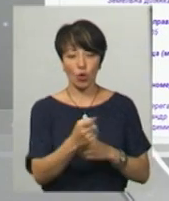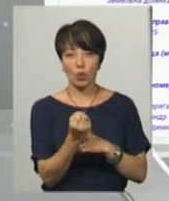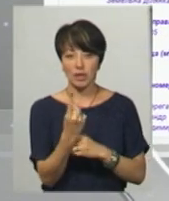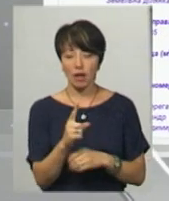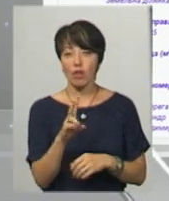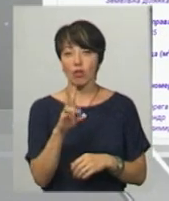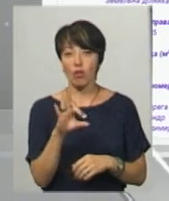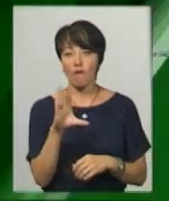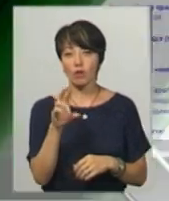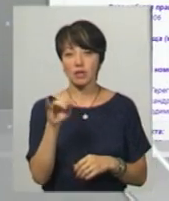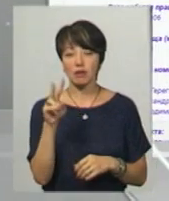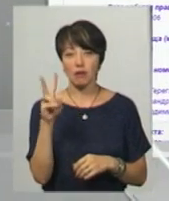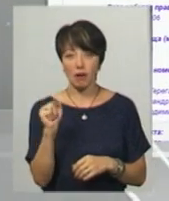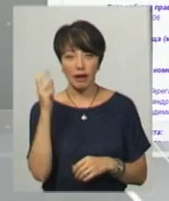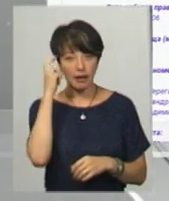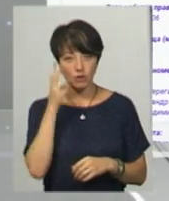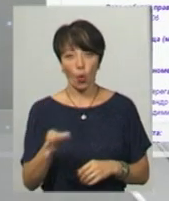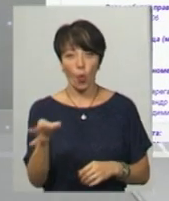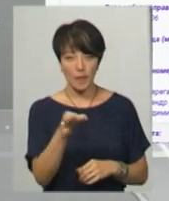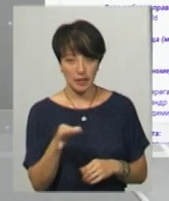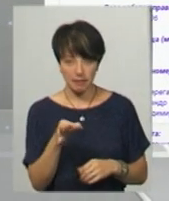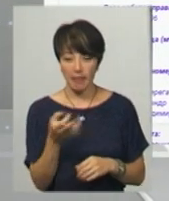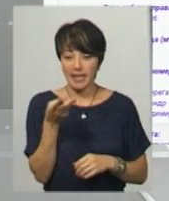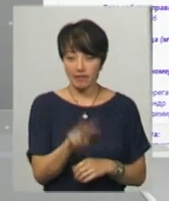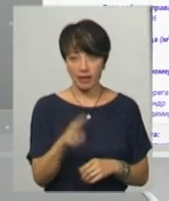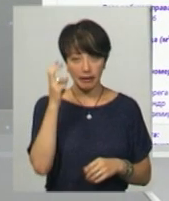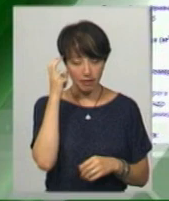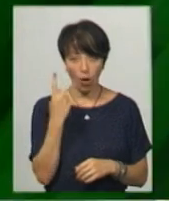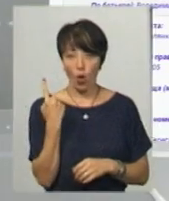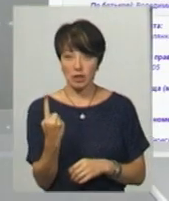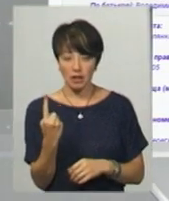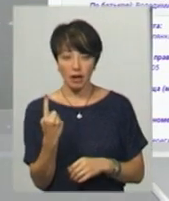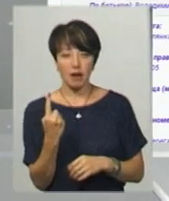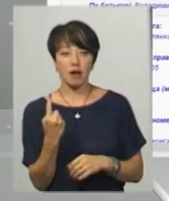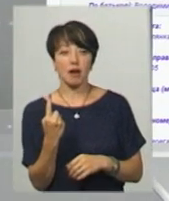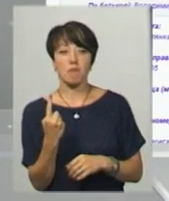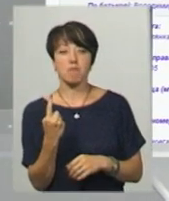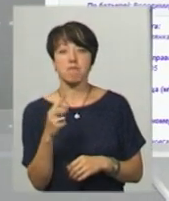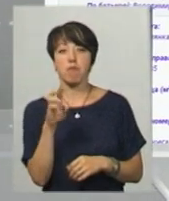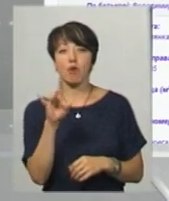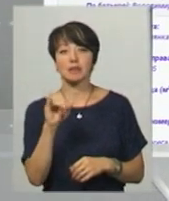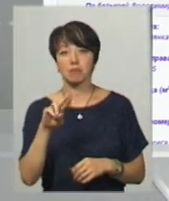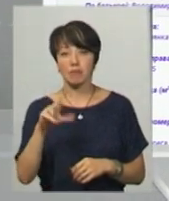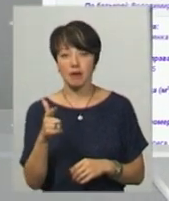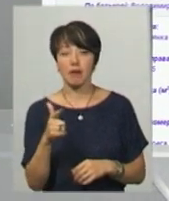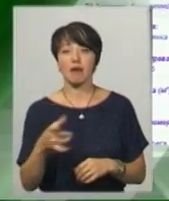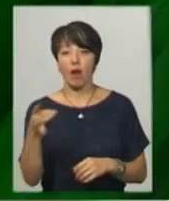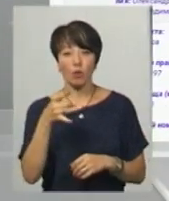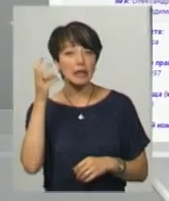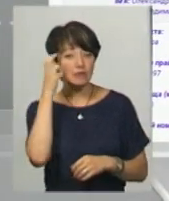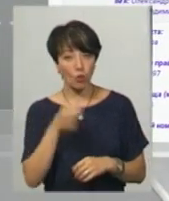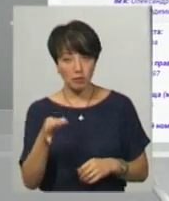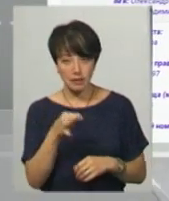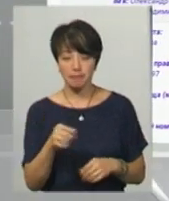них у Новосілках Макарівського району Київської області, дві у Києві та одна у Малій Олександрівці Бориспільського району Київської області.